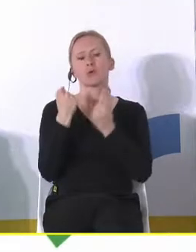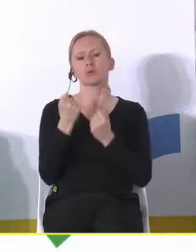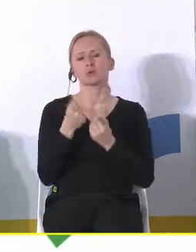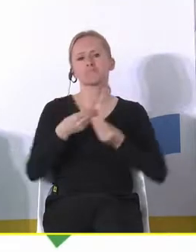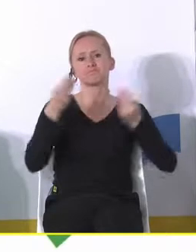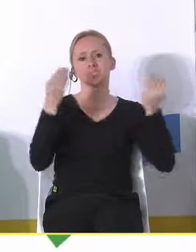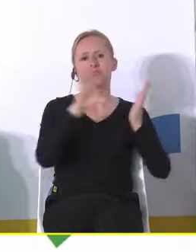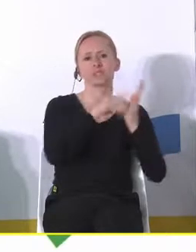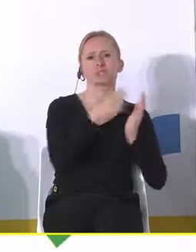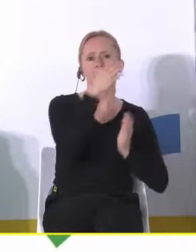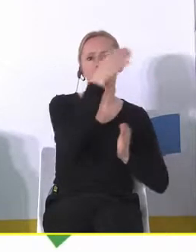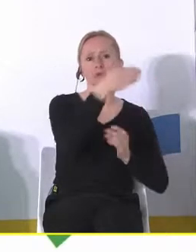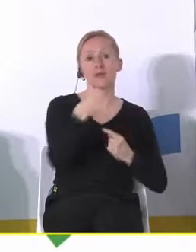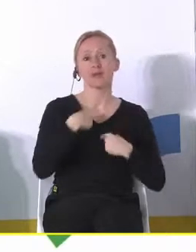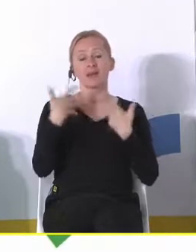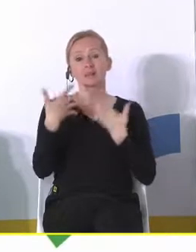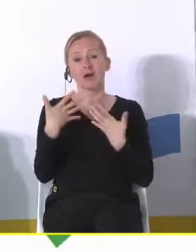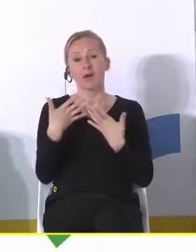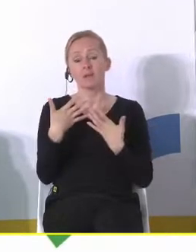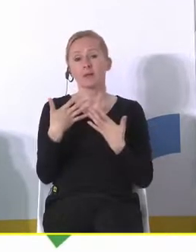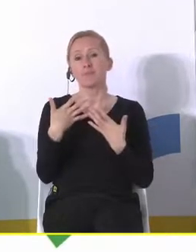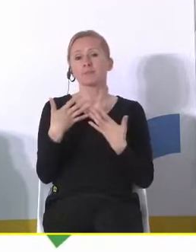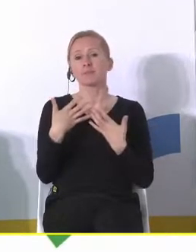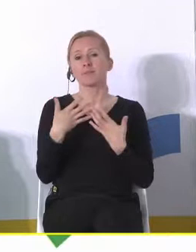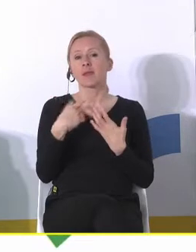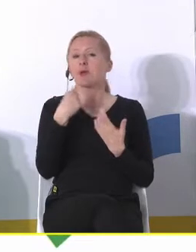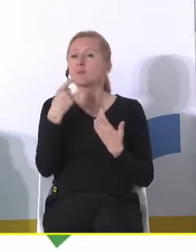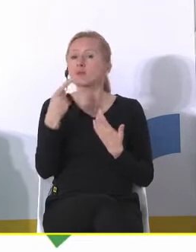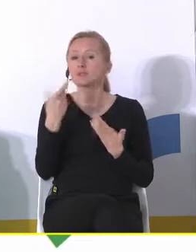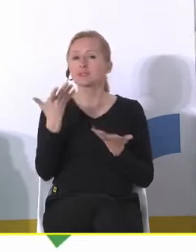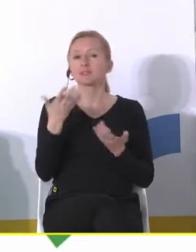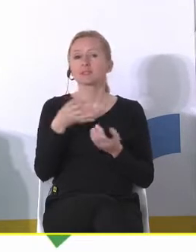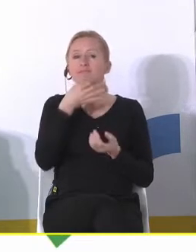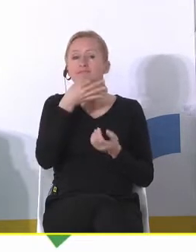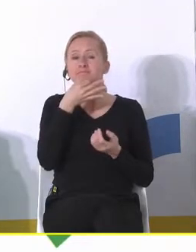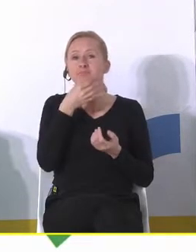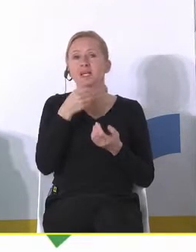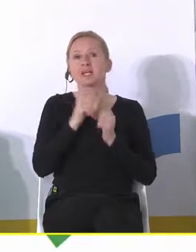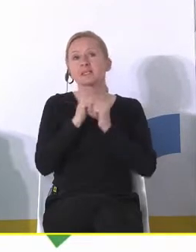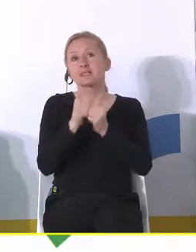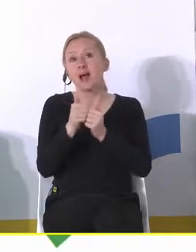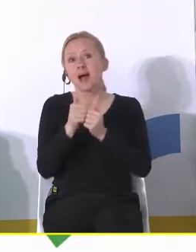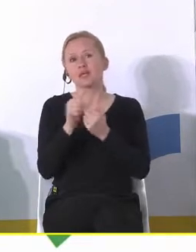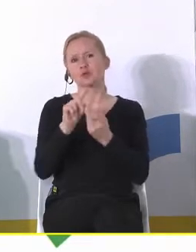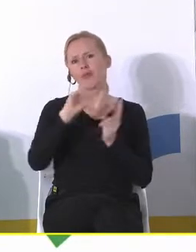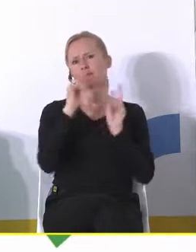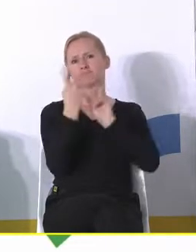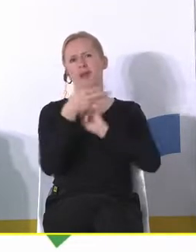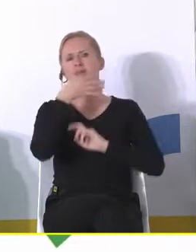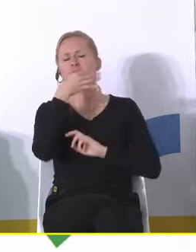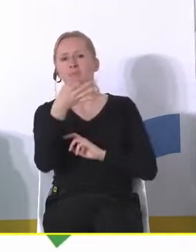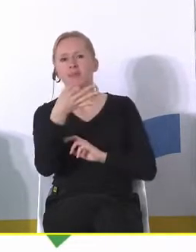Natomiast ja chciałam tak poddać takiej refleksji, może tak przewrotnie spytać,